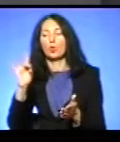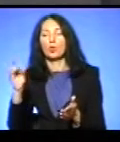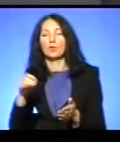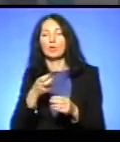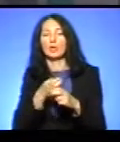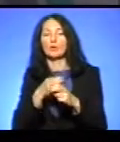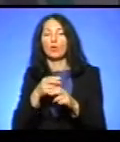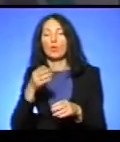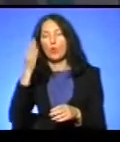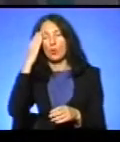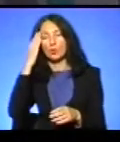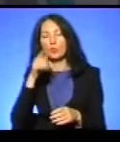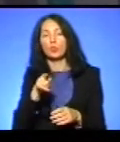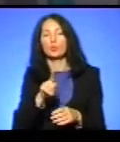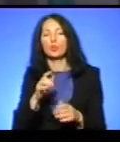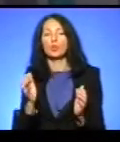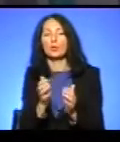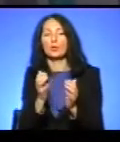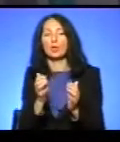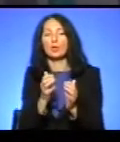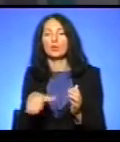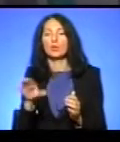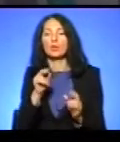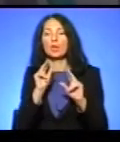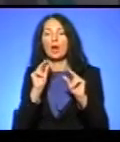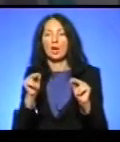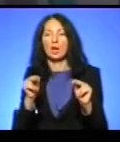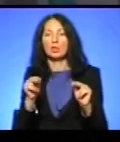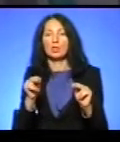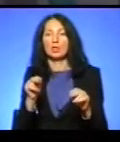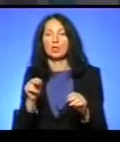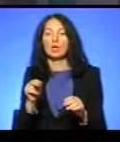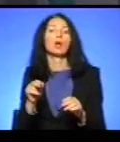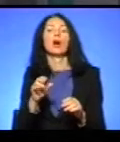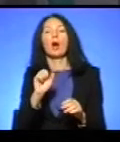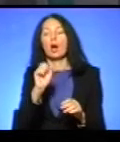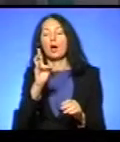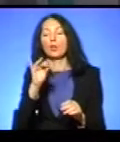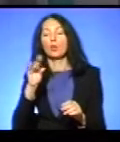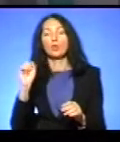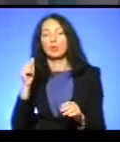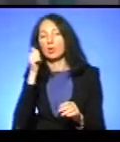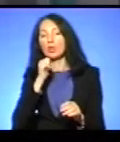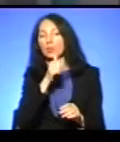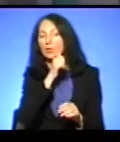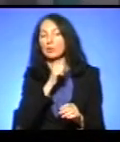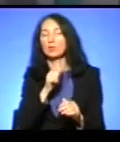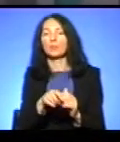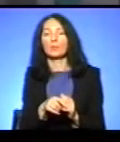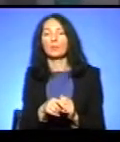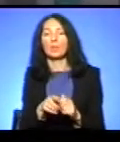в тому, що збережено всі гарантії, власне, потенційної анонімності. Тобто, це відбір